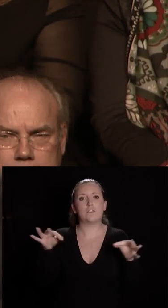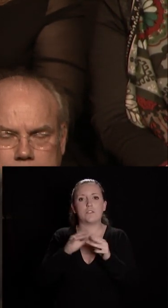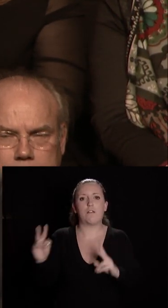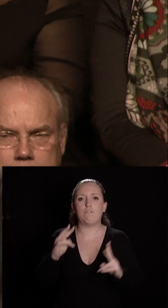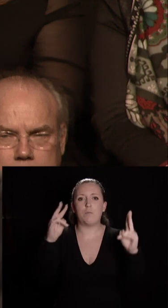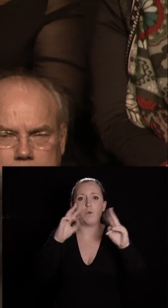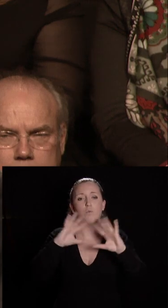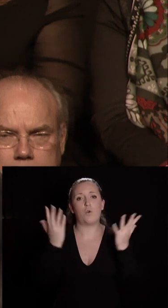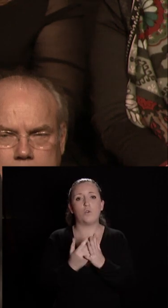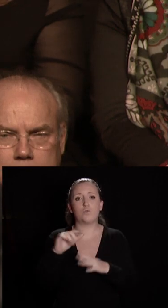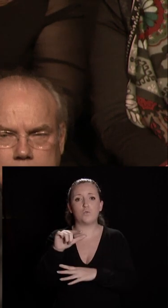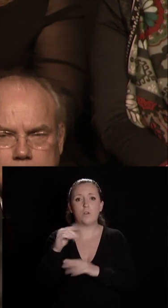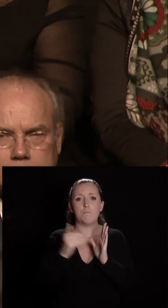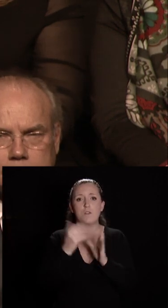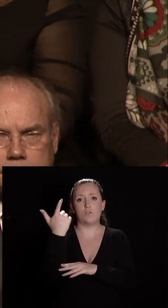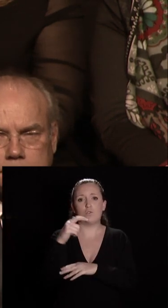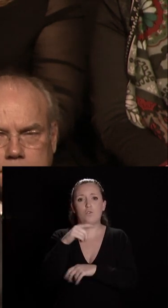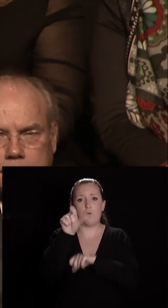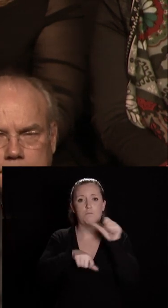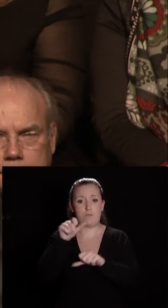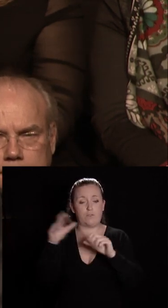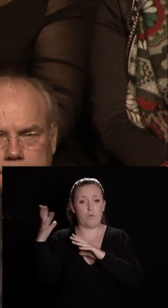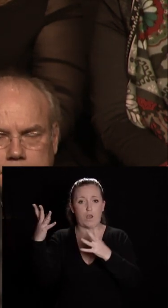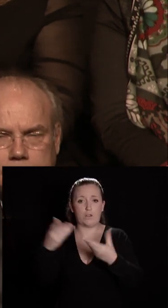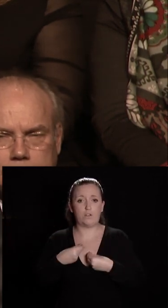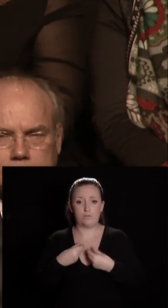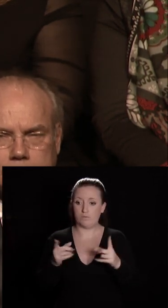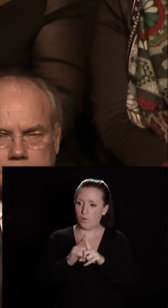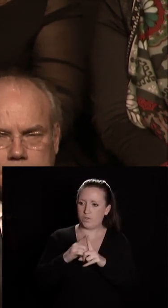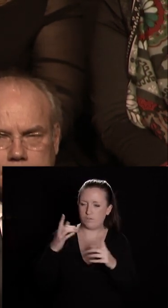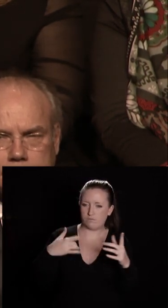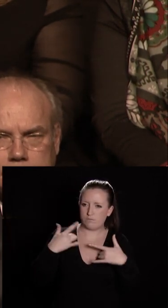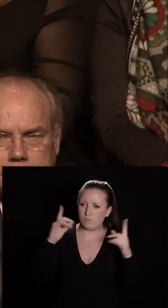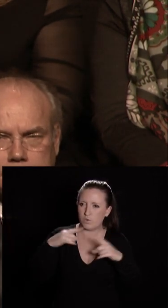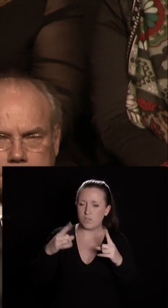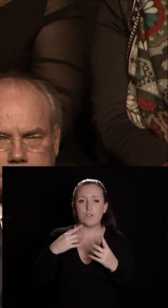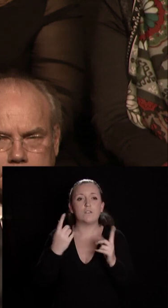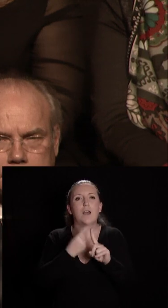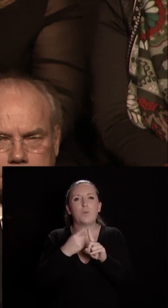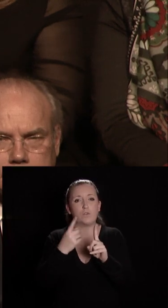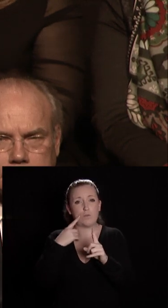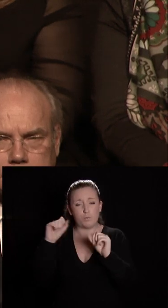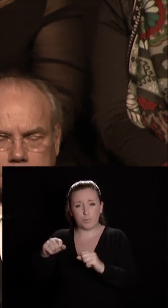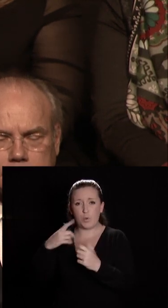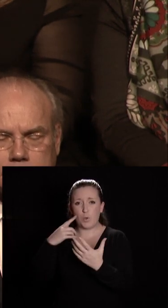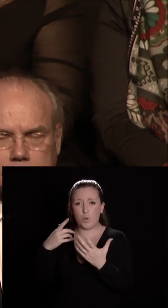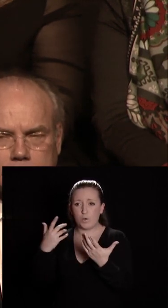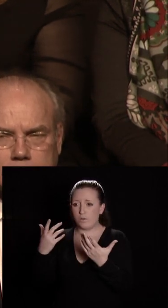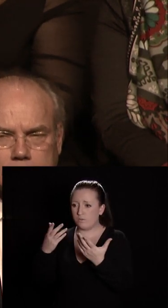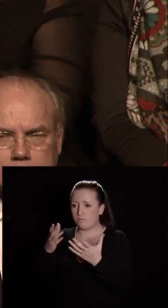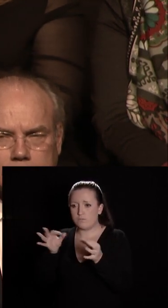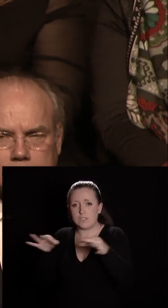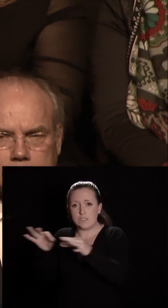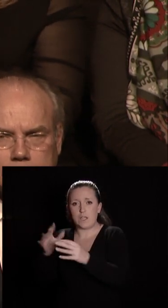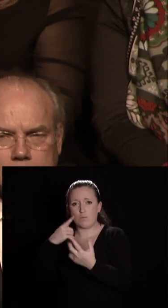personnes et qui permet à des artistes de créer leur spectacle à des musiciens c'est important de répéter dans des studios cela traduit cette volonté de